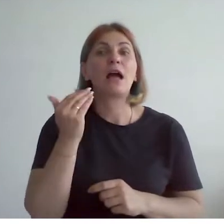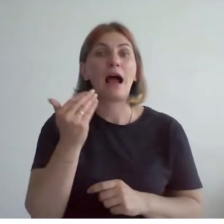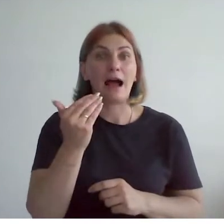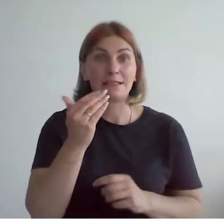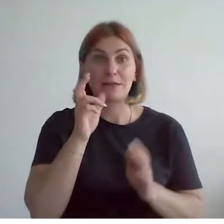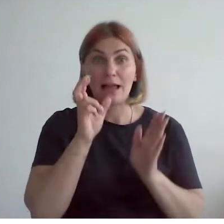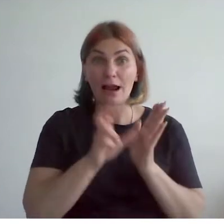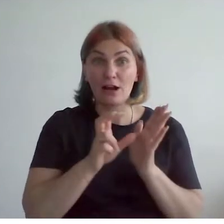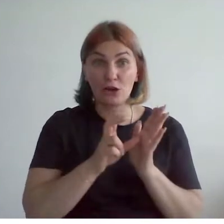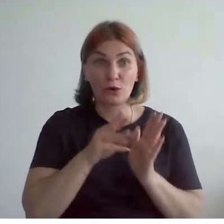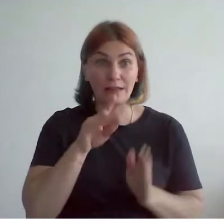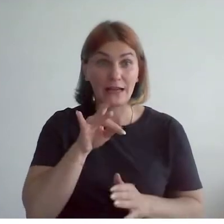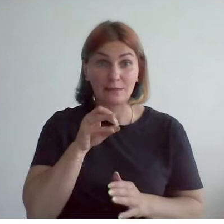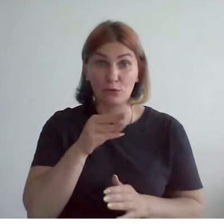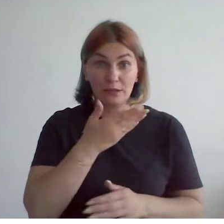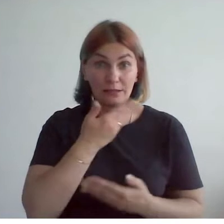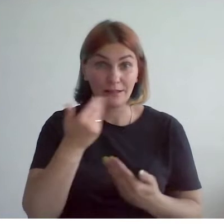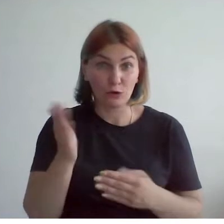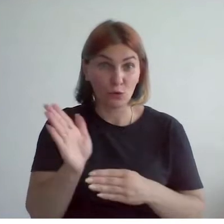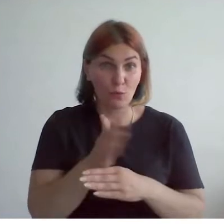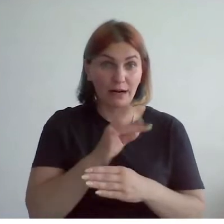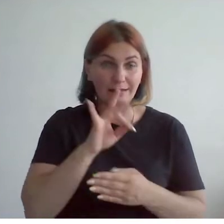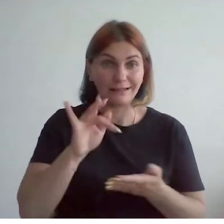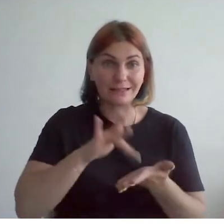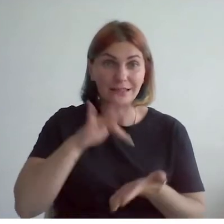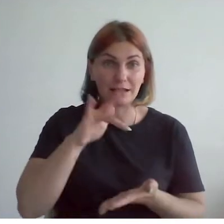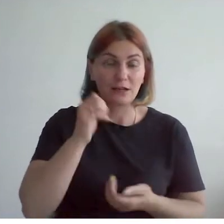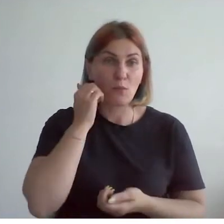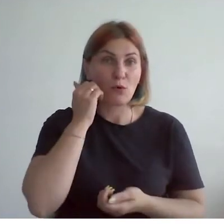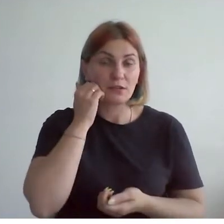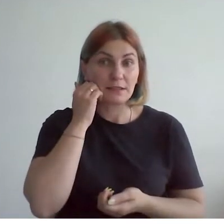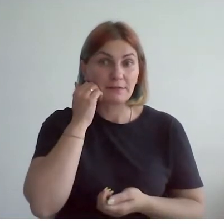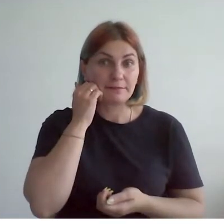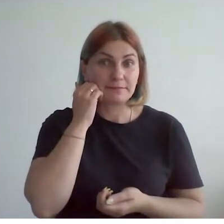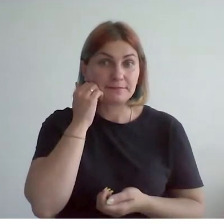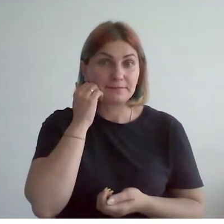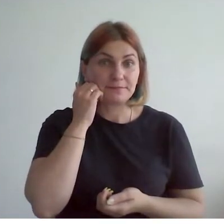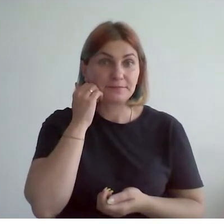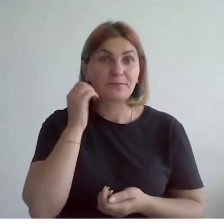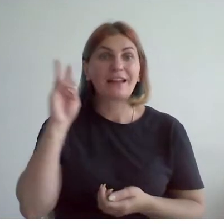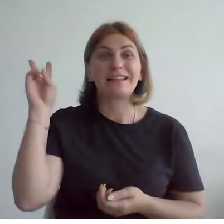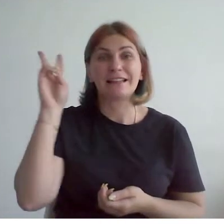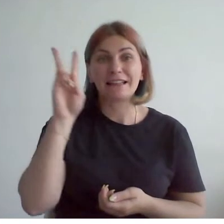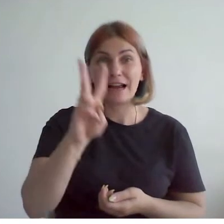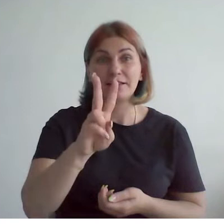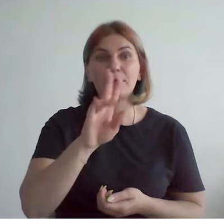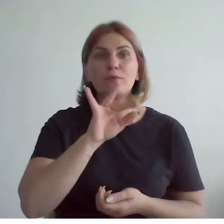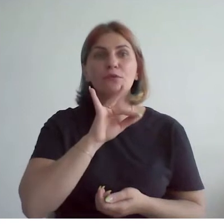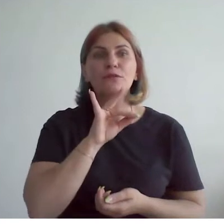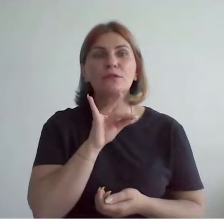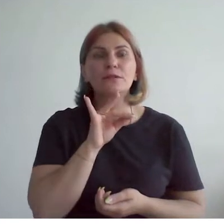транспорта тоже нет. Он убран из центра Москвы. Я имею в троллейбусы и вот эти